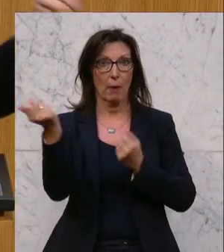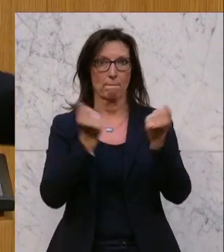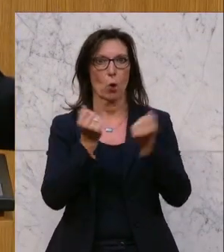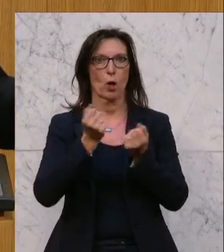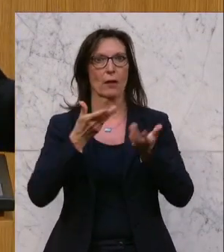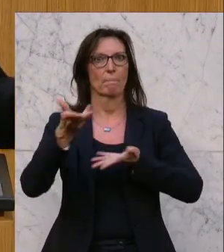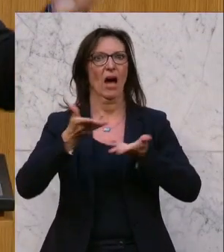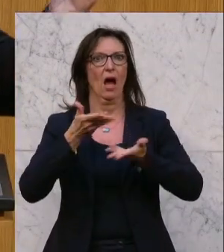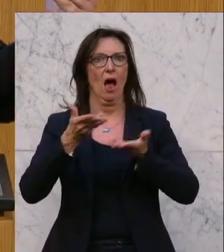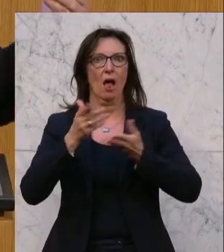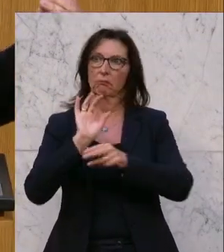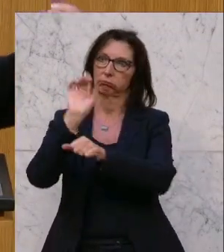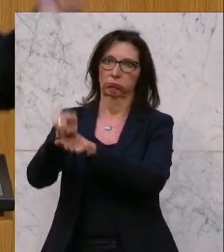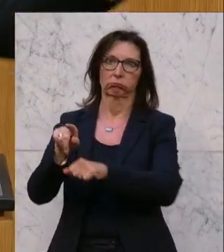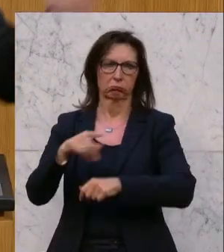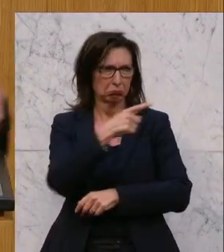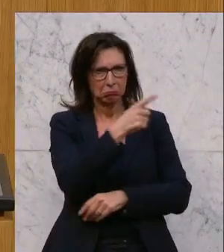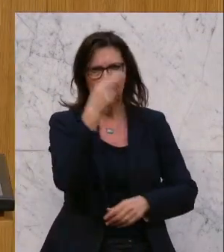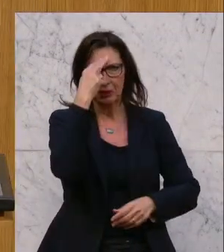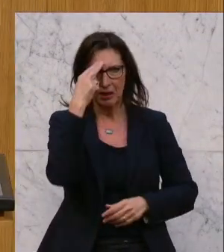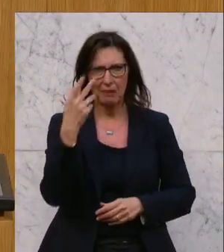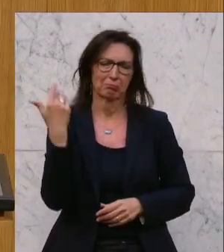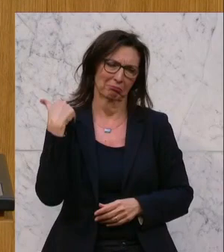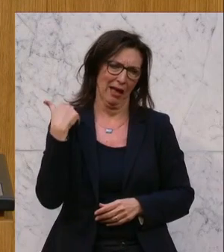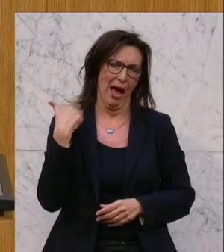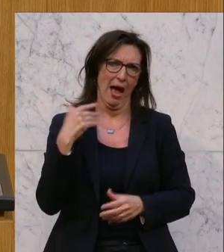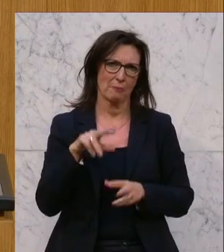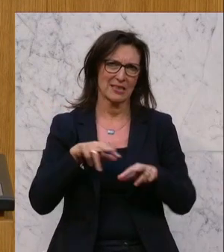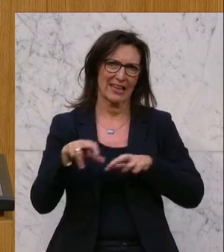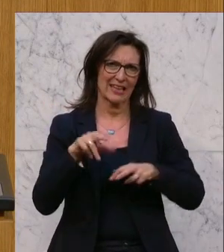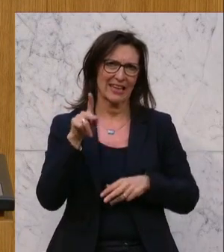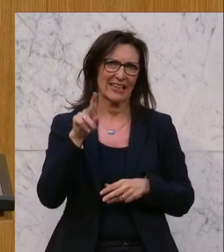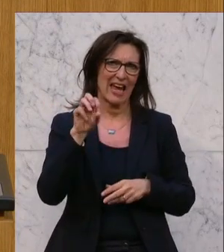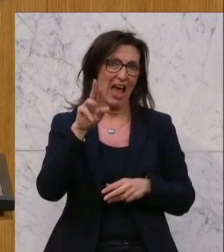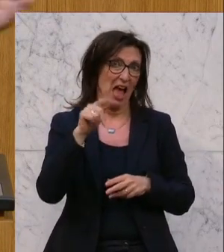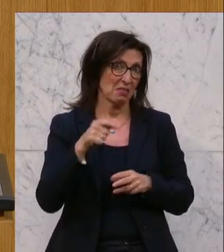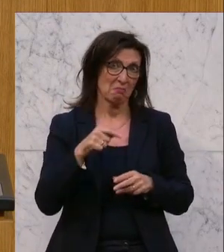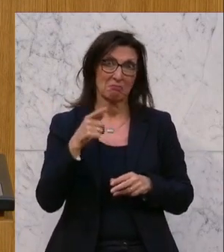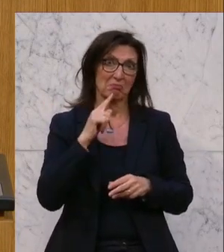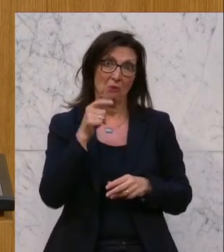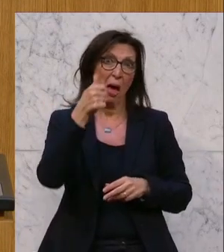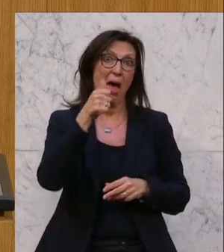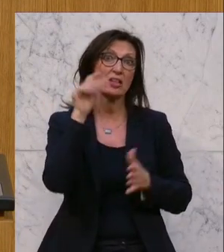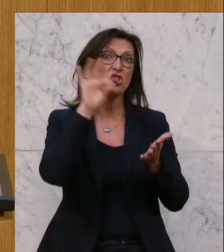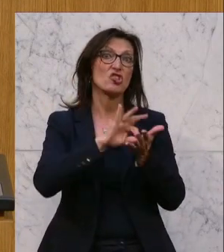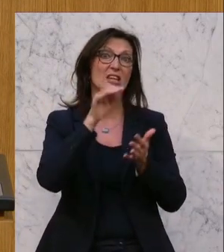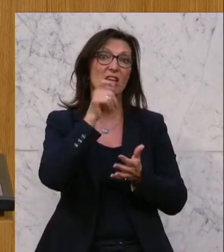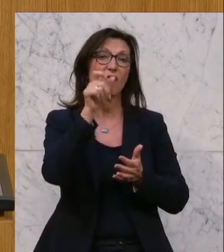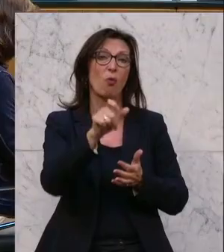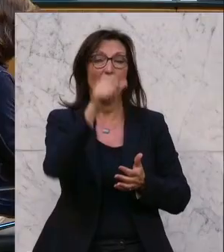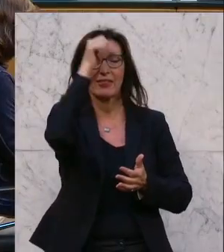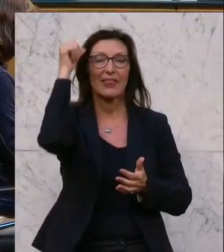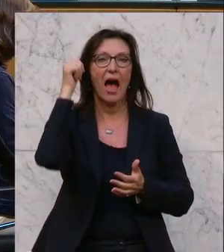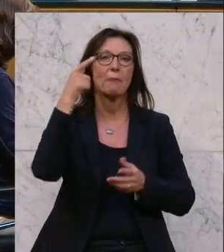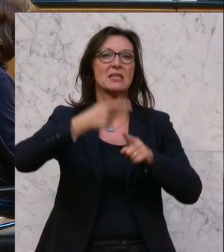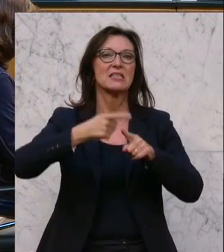Berater-Zukäufe. Das ist ja auch bekannt unter der Regierung Kern. Ich sage jetzt nur Silberstein war ja das up to date. Und